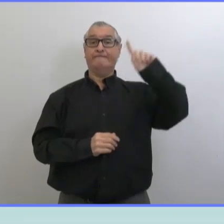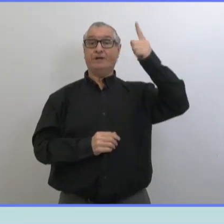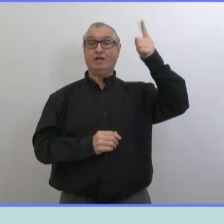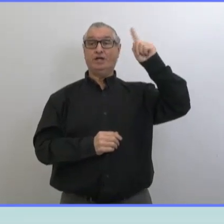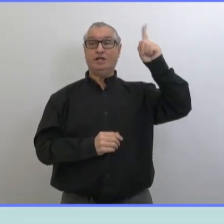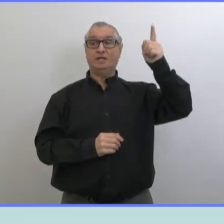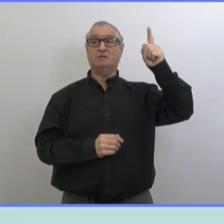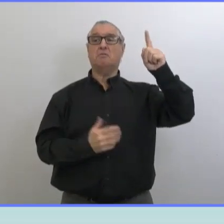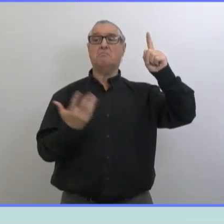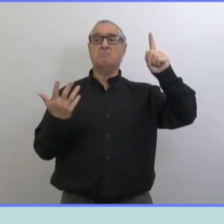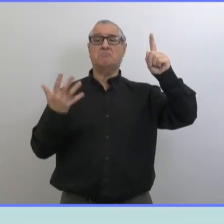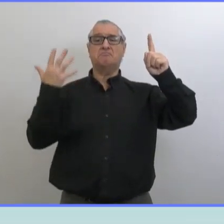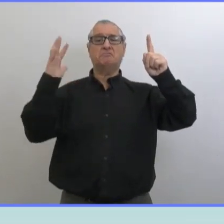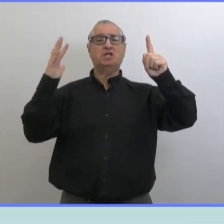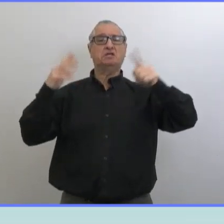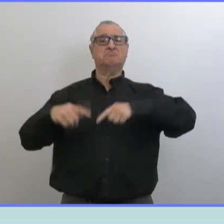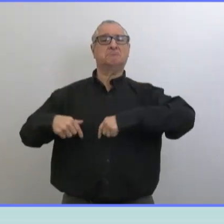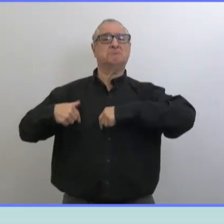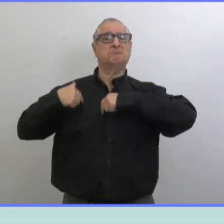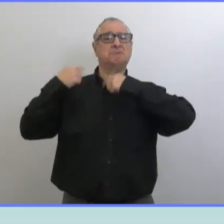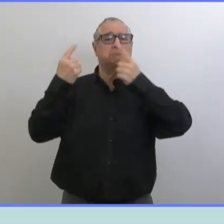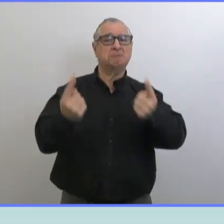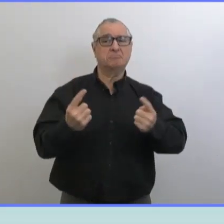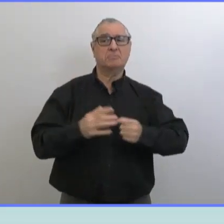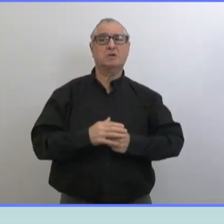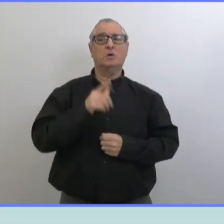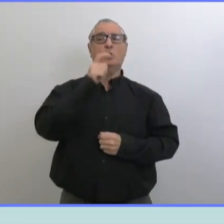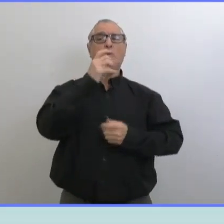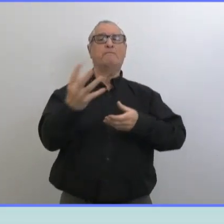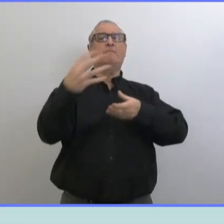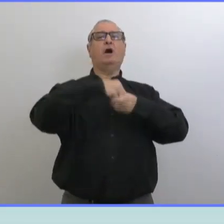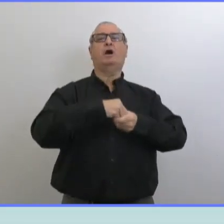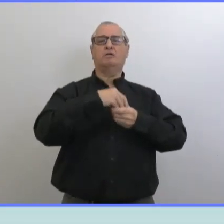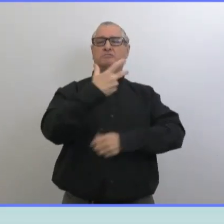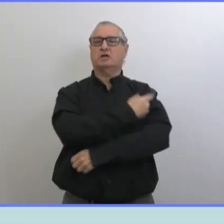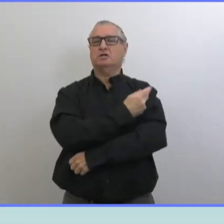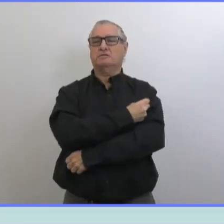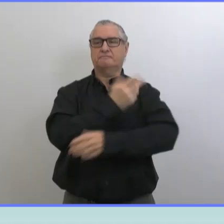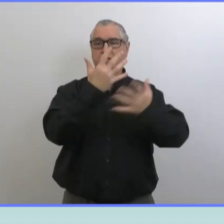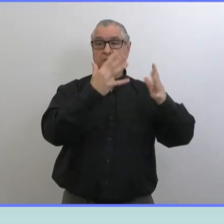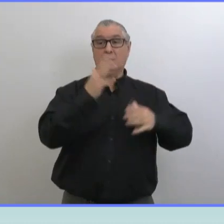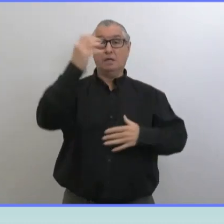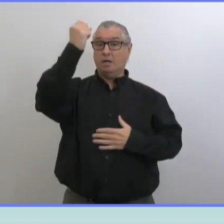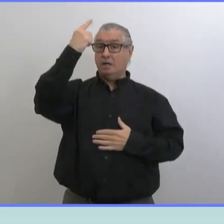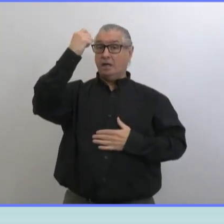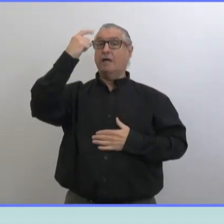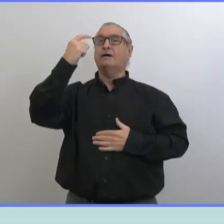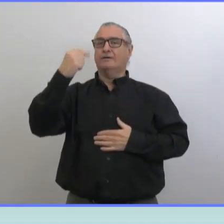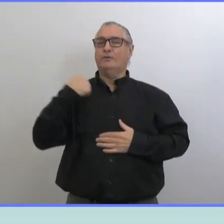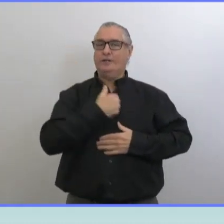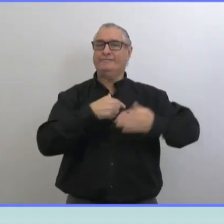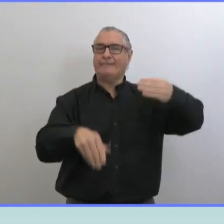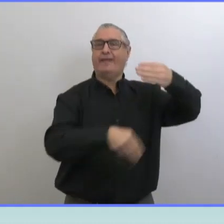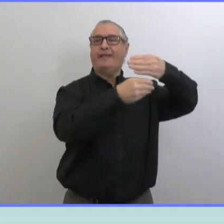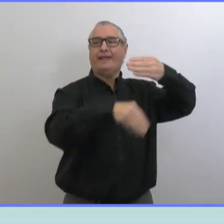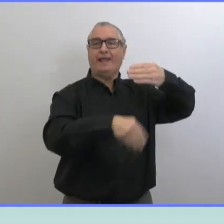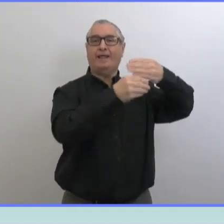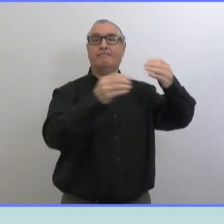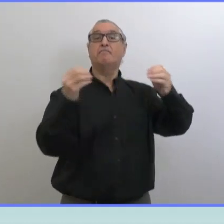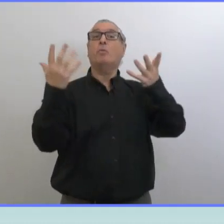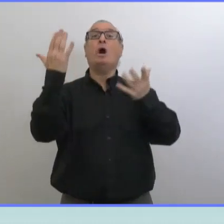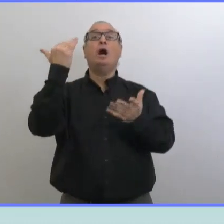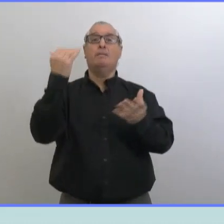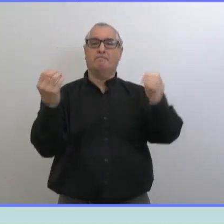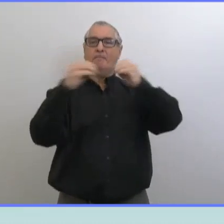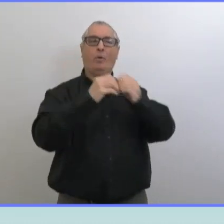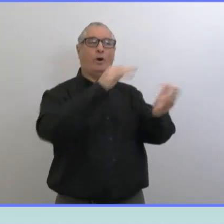priorités. Donc, ça,'est l'étape 1, c'est quand on a commencé, quand les premiers vaccins sont arrivés. On a distribué